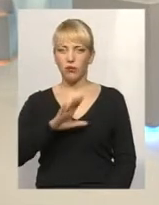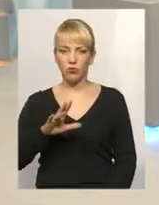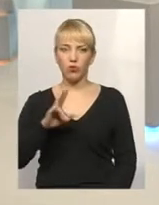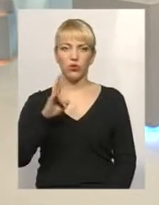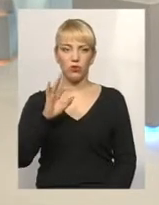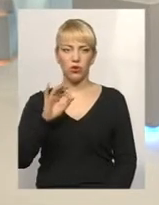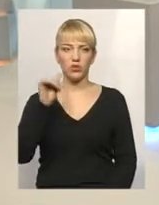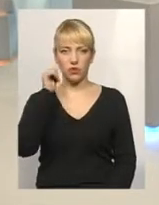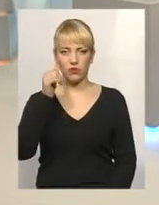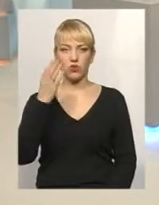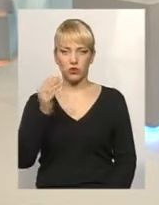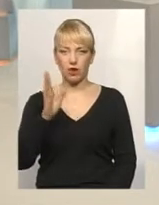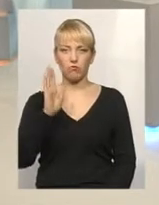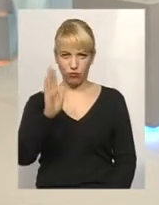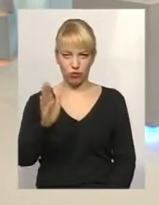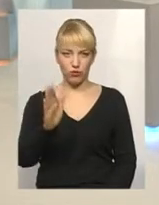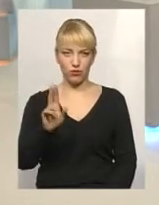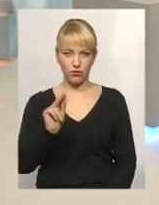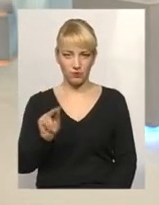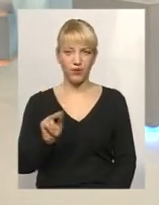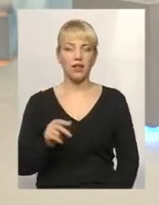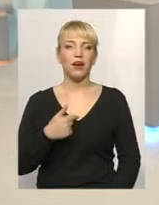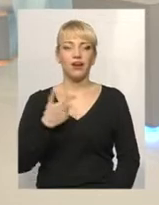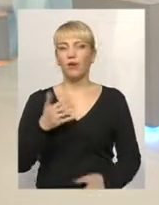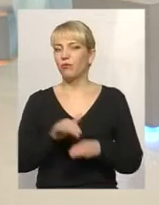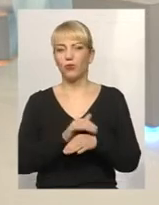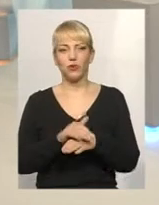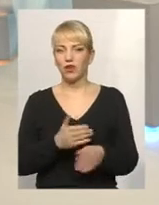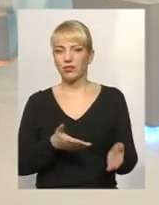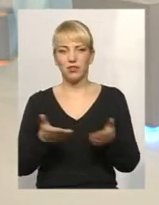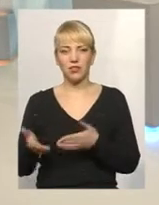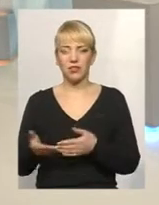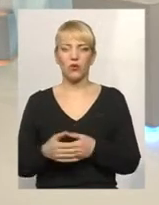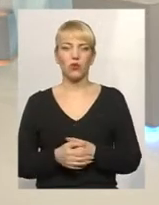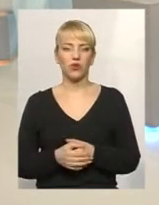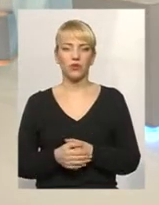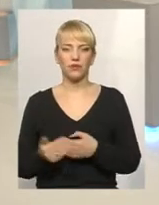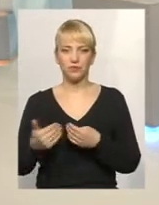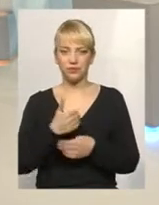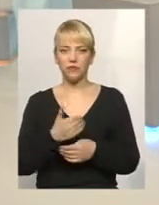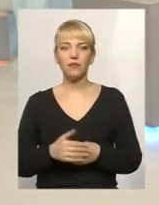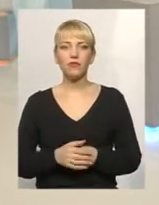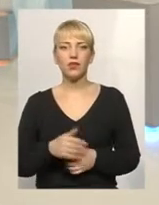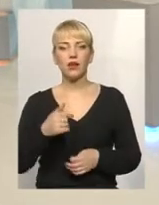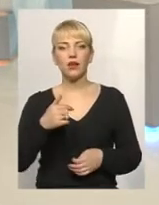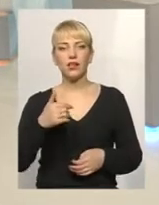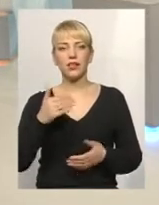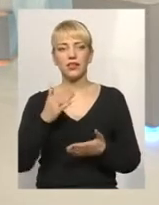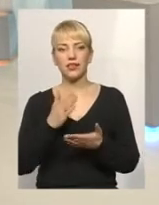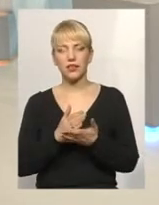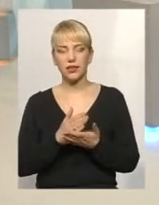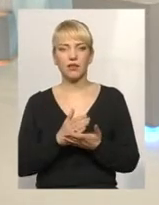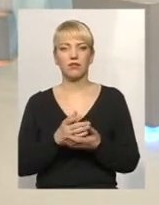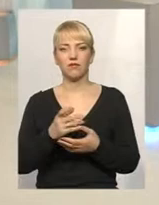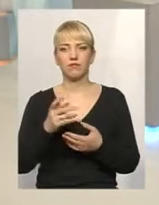завтрашнього дня будуть. Будь ласка, заходьте. Ловимо вас на слої. Ну, звісно, є межі